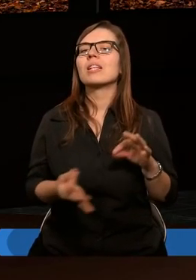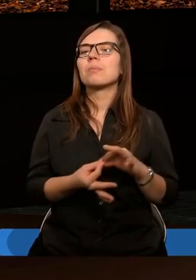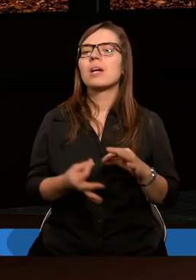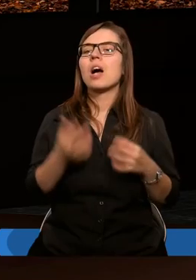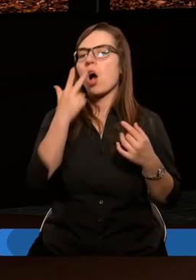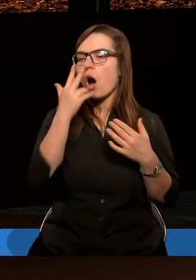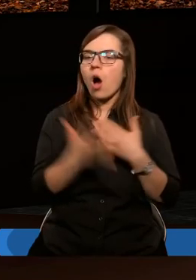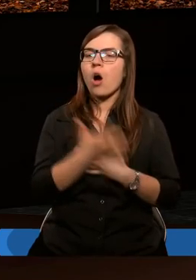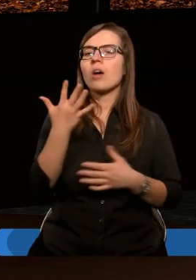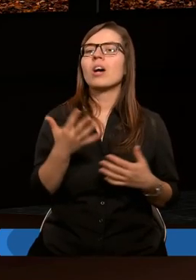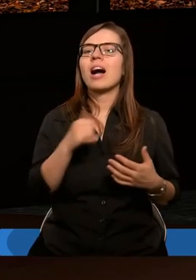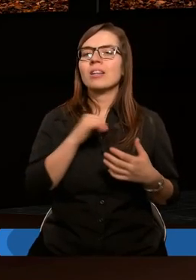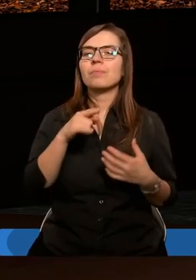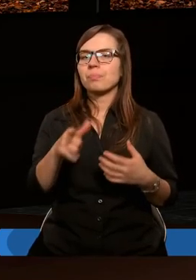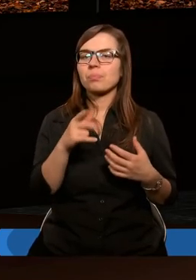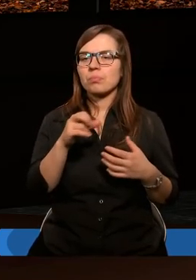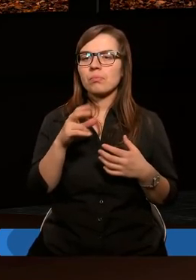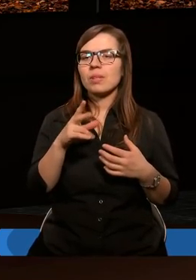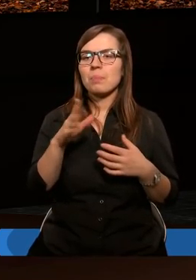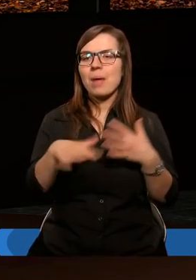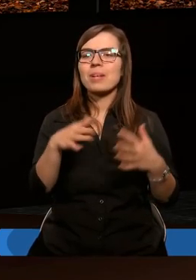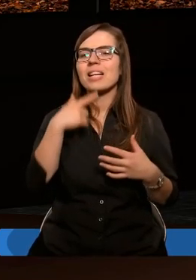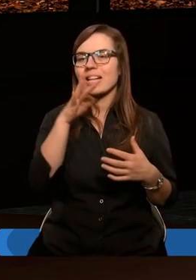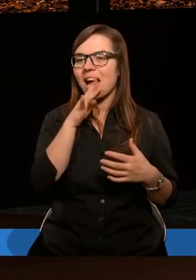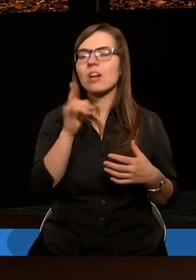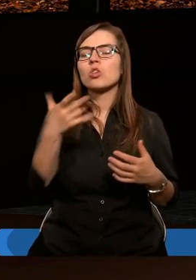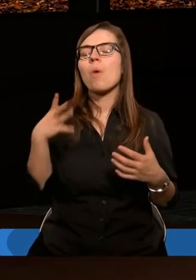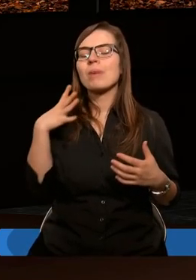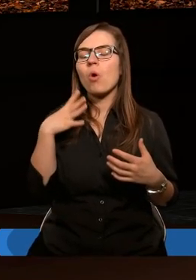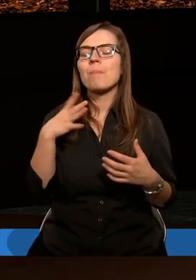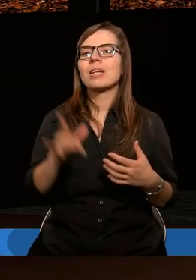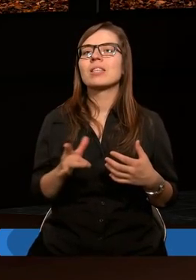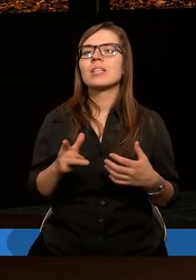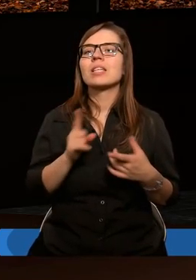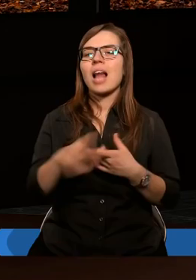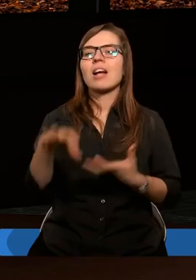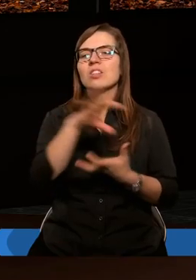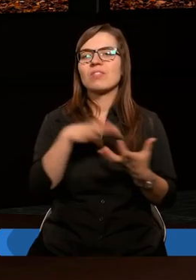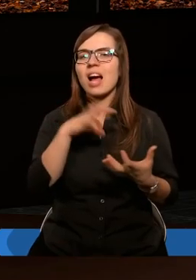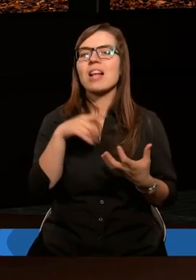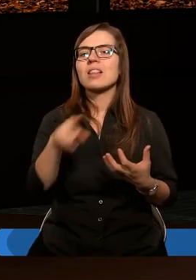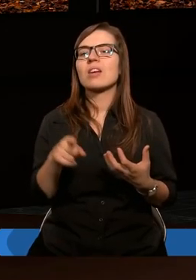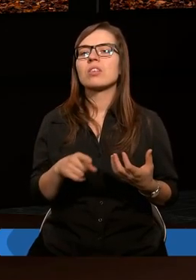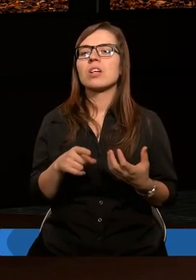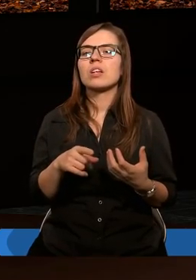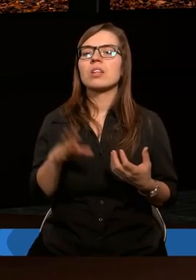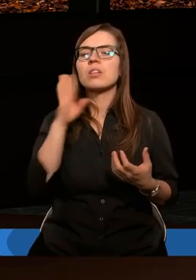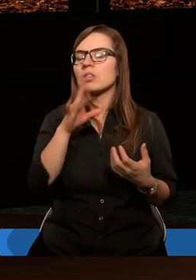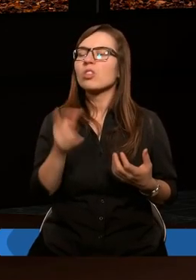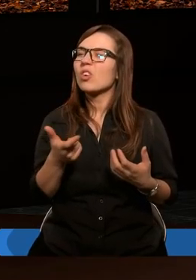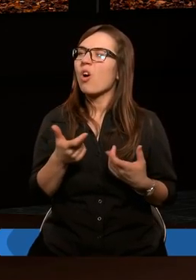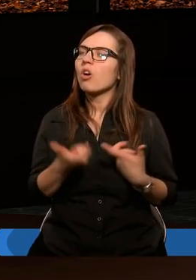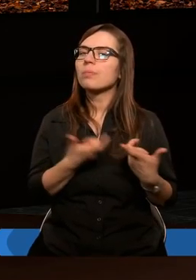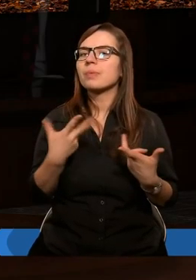się okazała pełnia Izraela, jakie to byłoby dla świata konsekwencje? To jest naprawdę